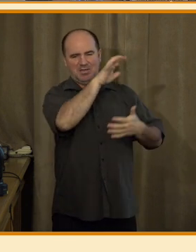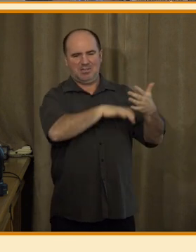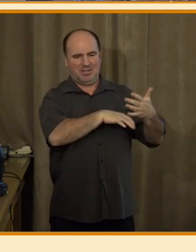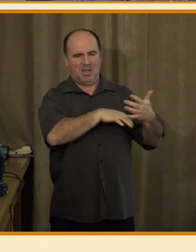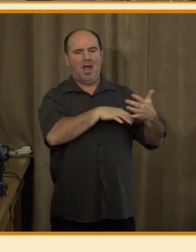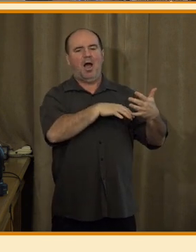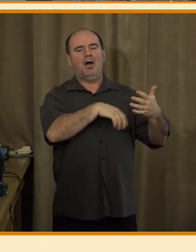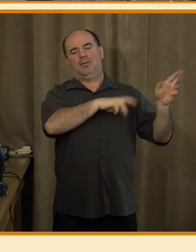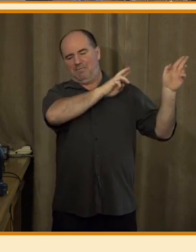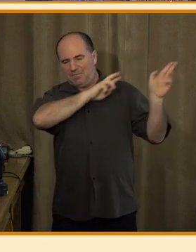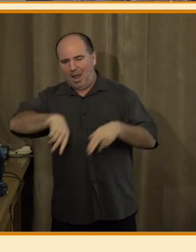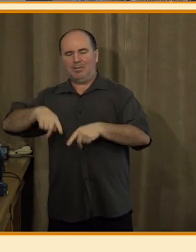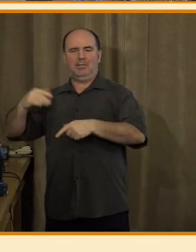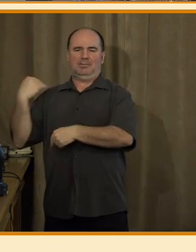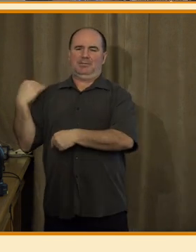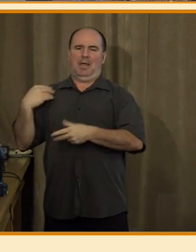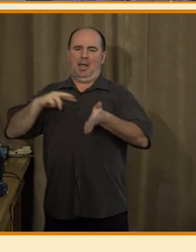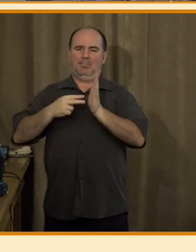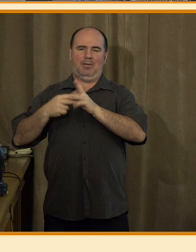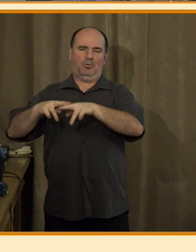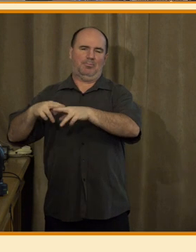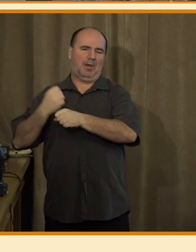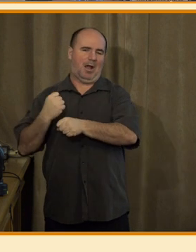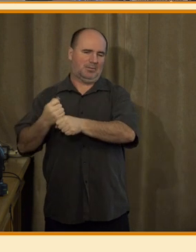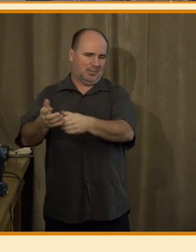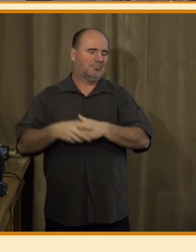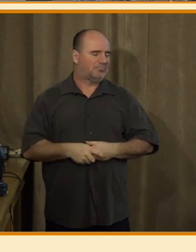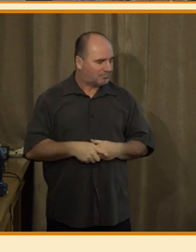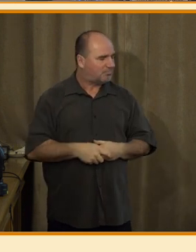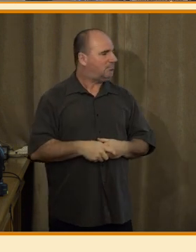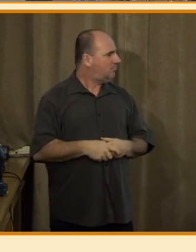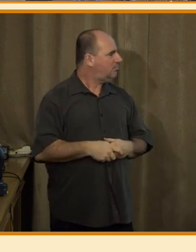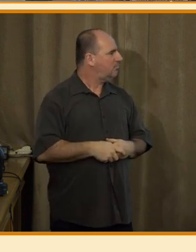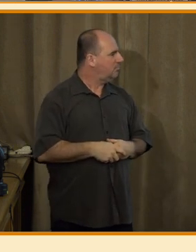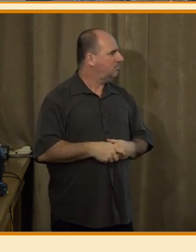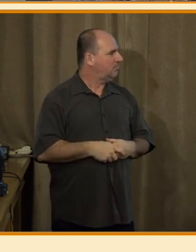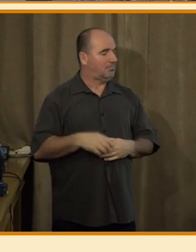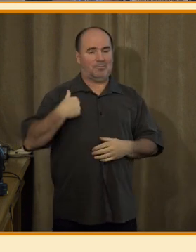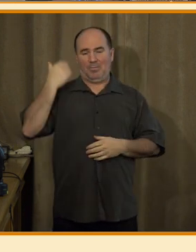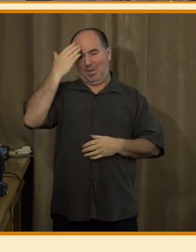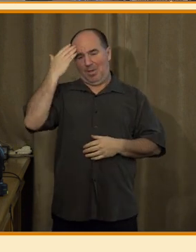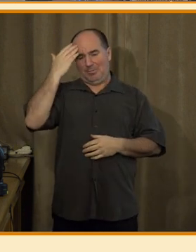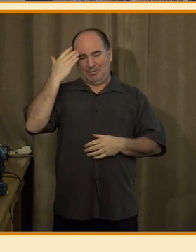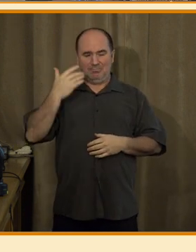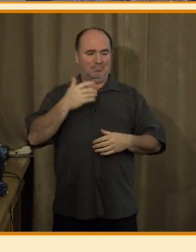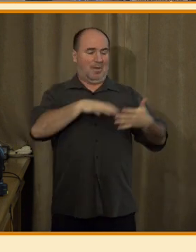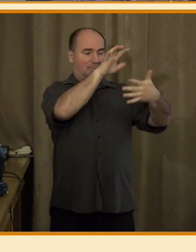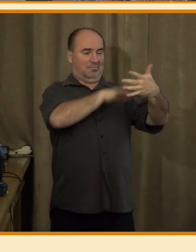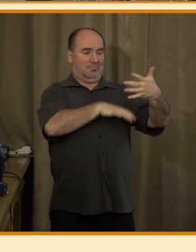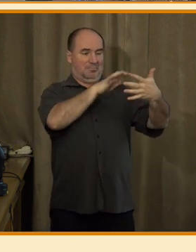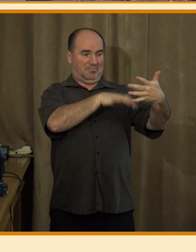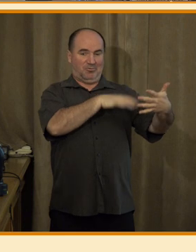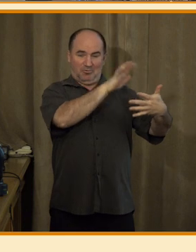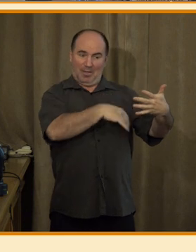nástroj generativní umělé inteligence by neměla vypadat tak, že teď to přehrnu na někoho jiného, ale mělo být vlastně o jakýsi